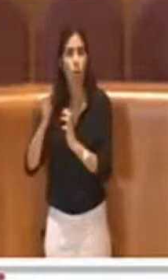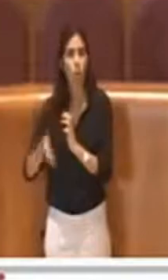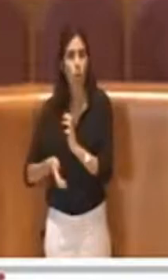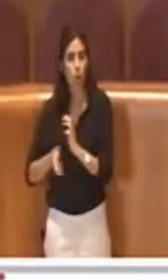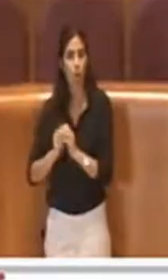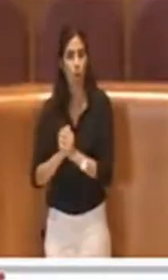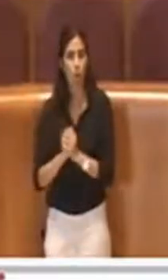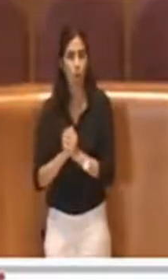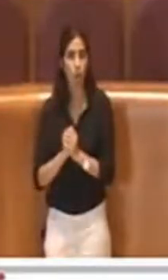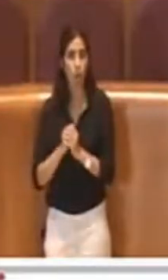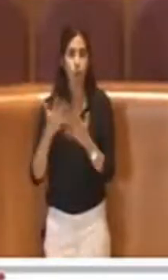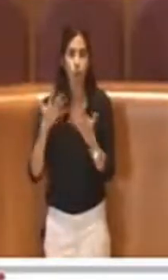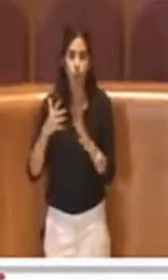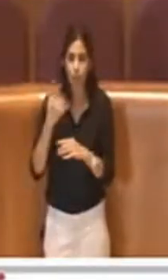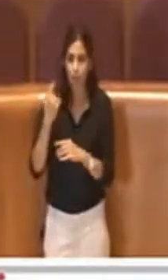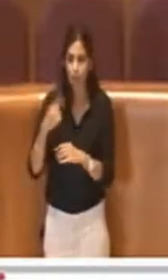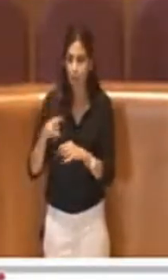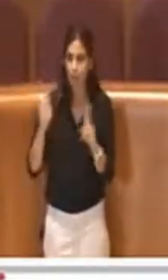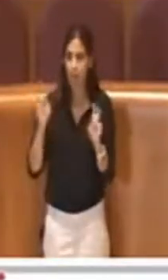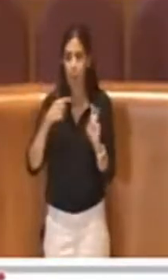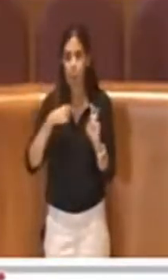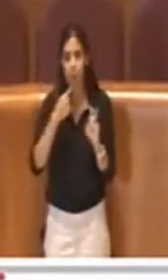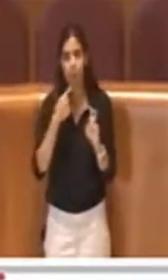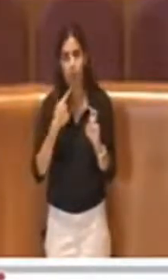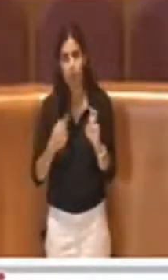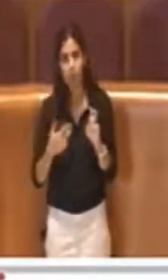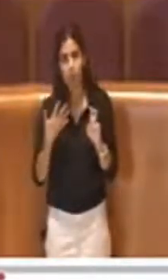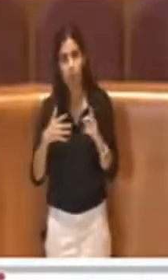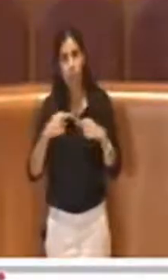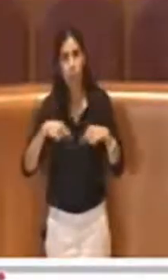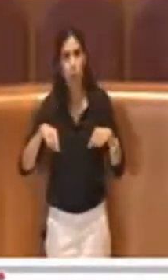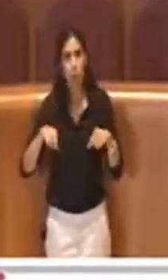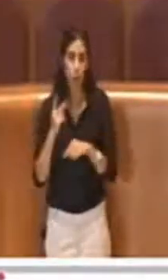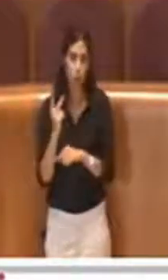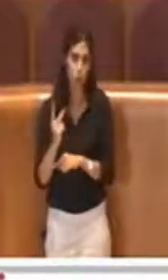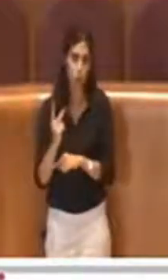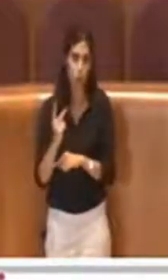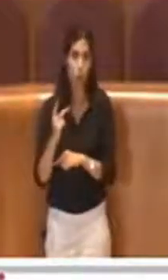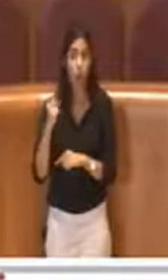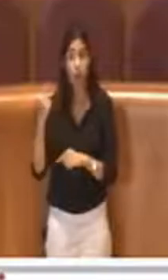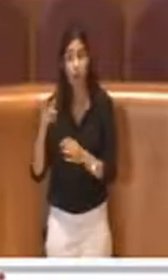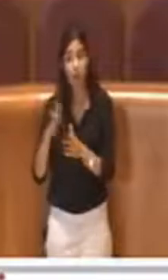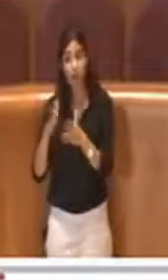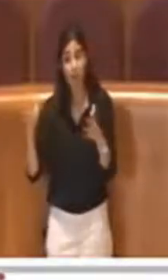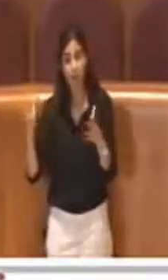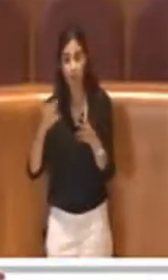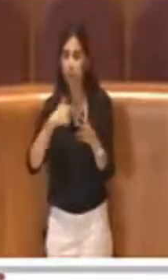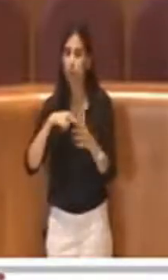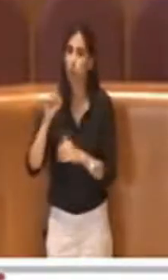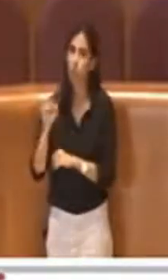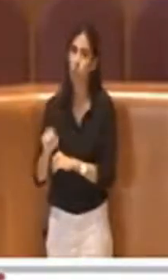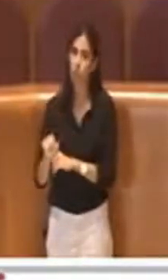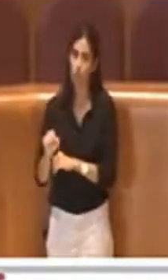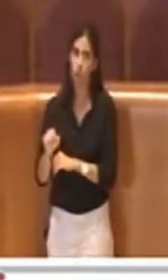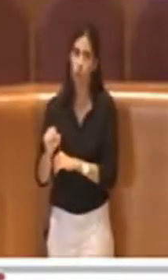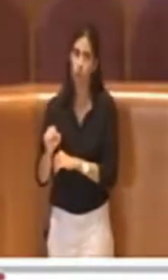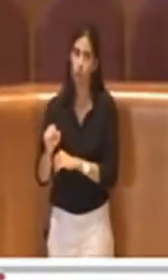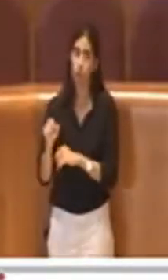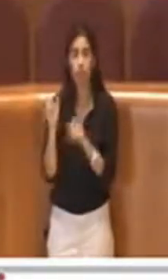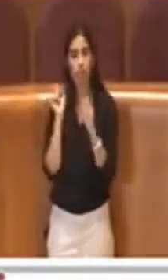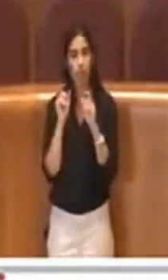come abbiamo detto in commissione ben due volte, ci opponiamo a questo ampliamento, siamo ben vigili su